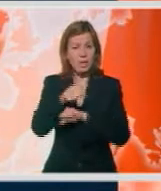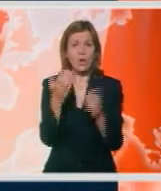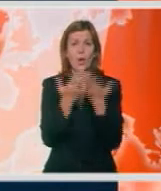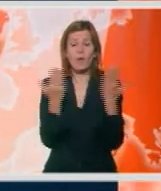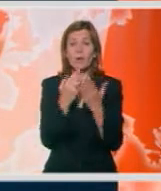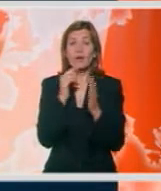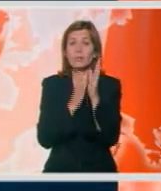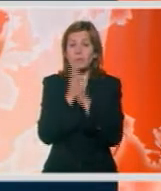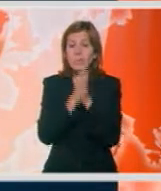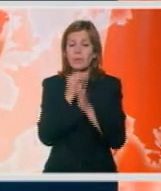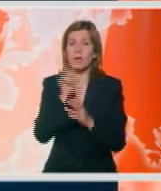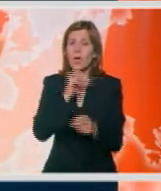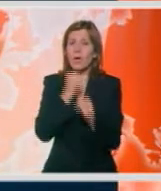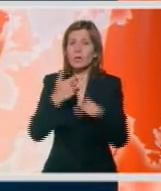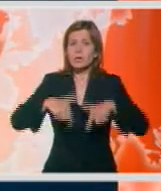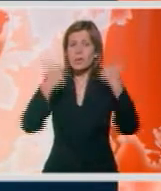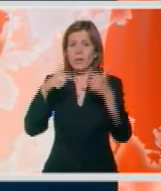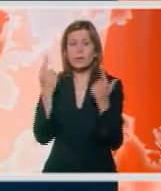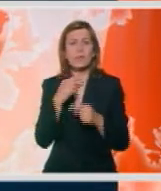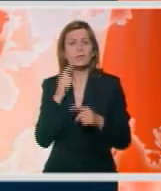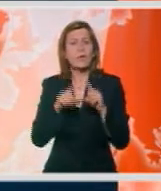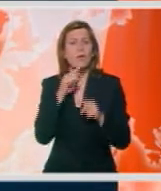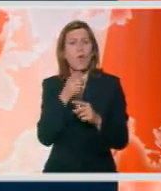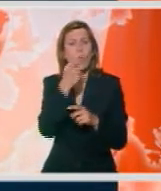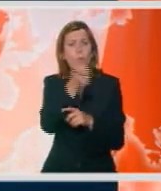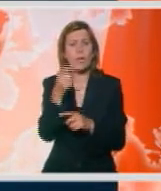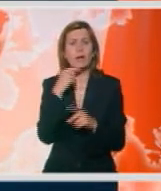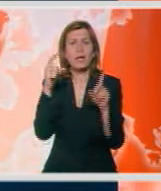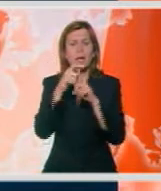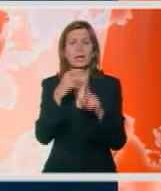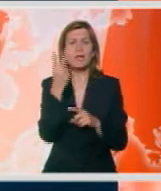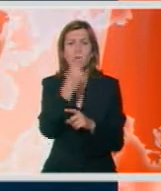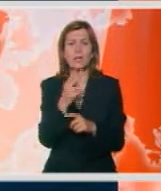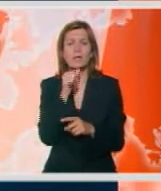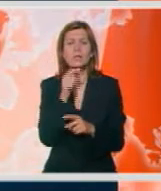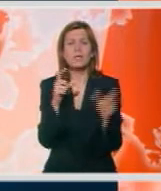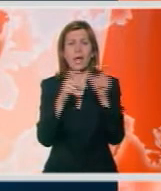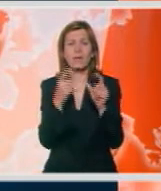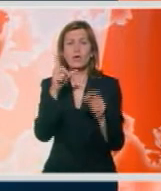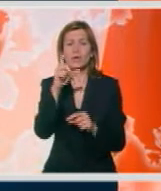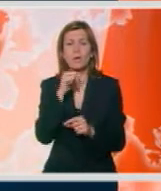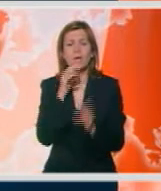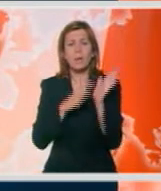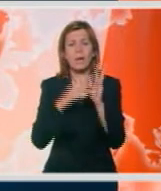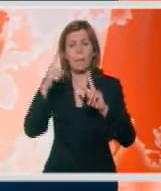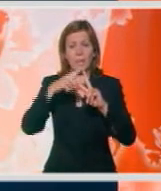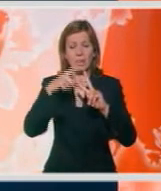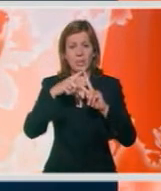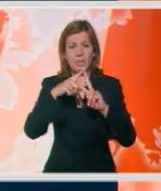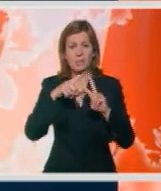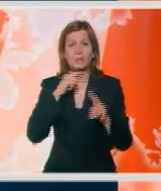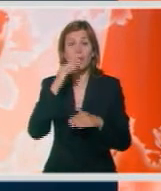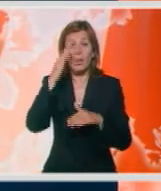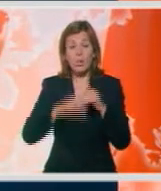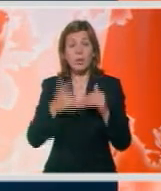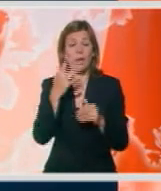upozoravaju da još nisu razjašnjene okolnosti pod kojima su obijeni Dada Vojasinović, Slavko Ćaruvija i Milan Pantić. Iako u